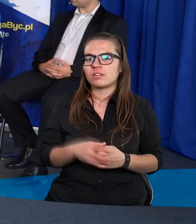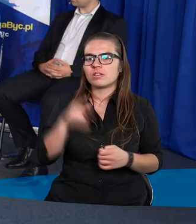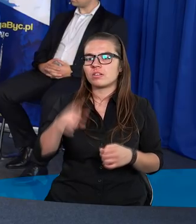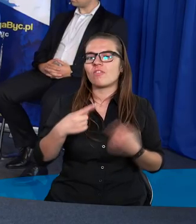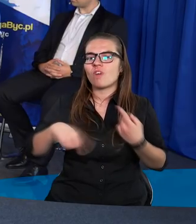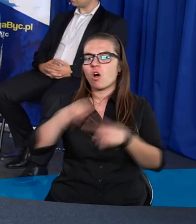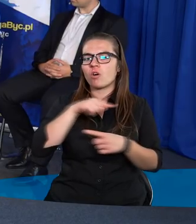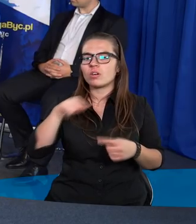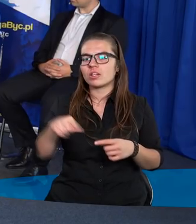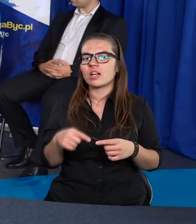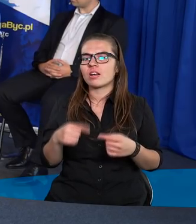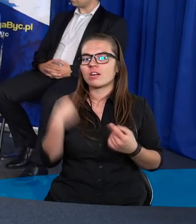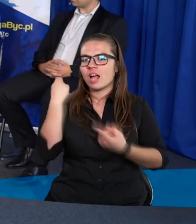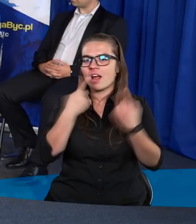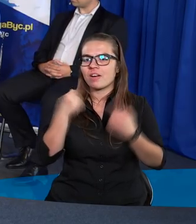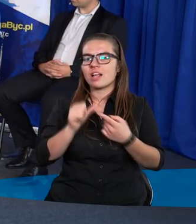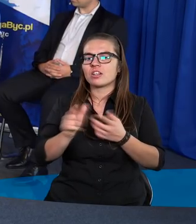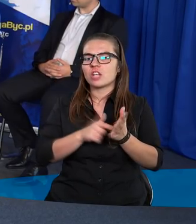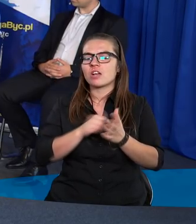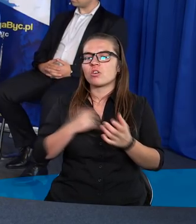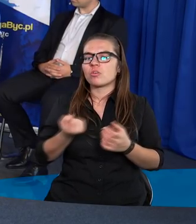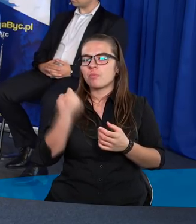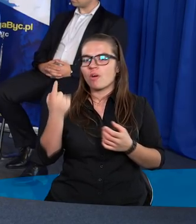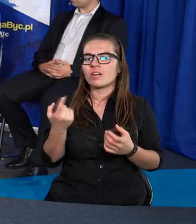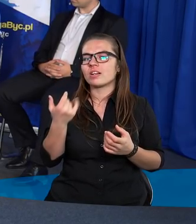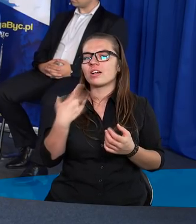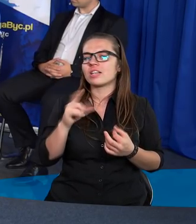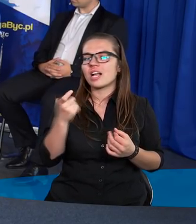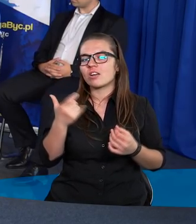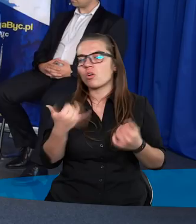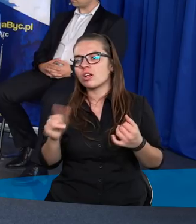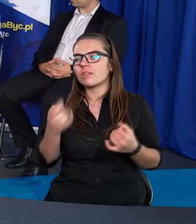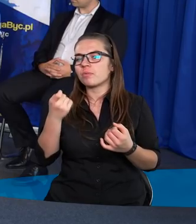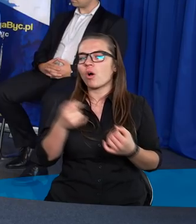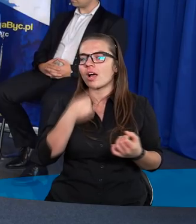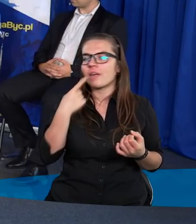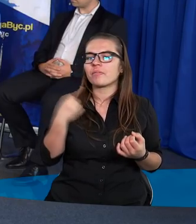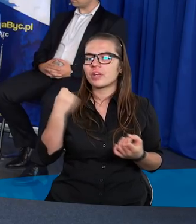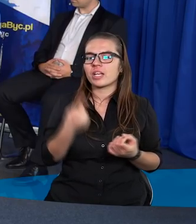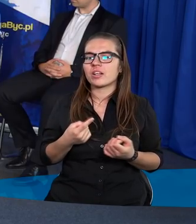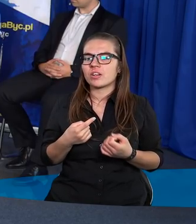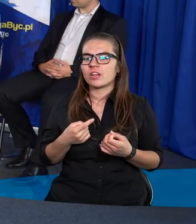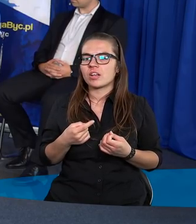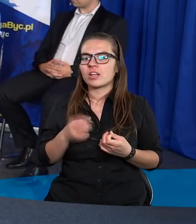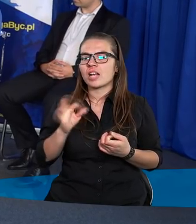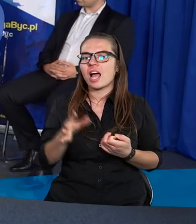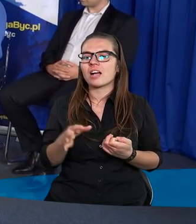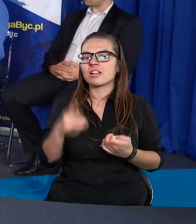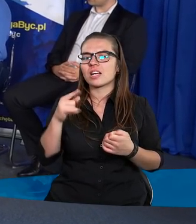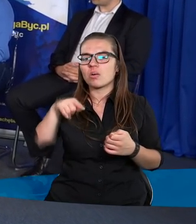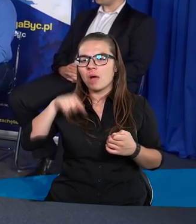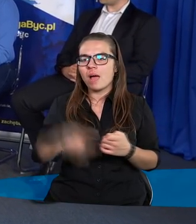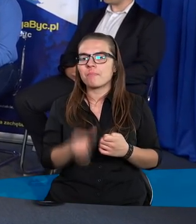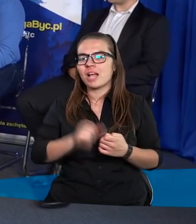grubsza wokół tych pytań, które często się pojawiają, ale w nieco innym ujęciu. Tak bym, taka